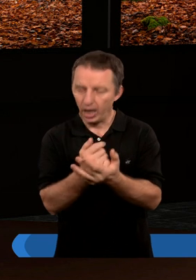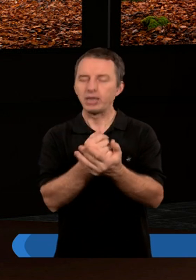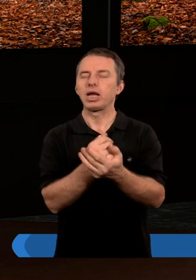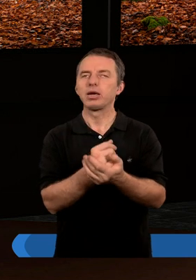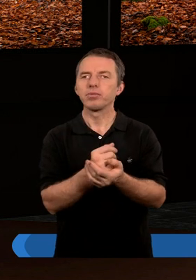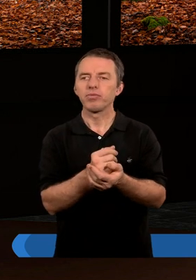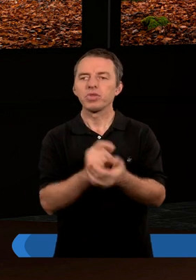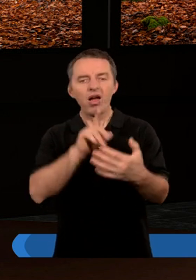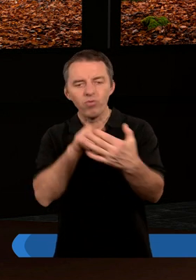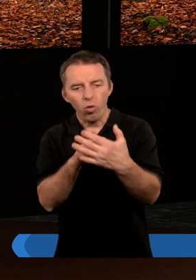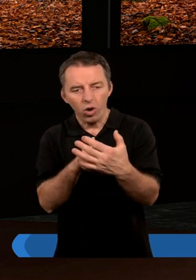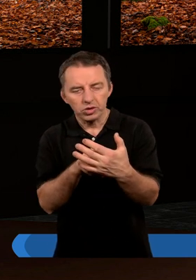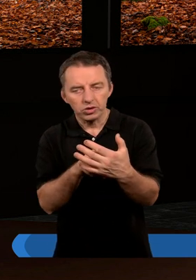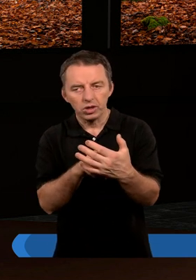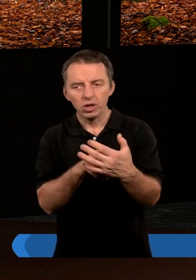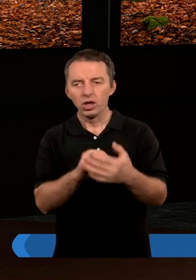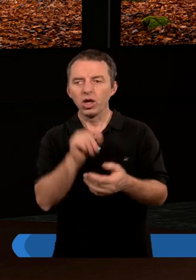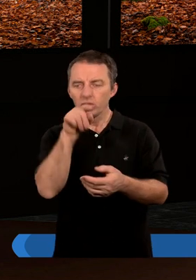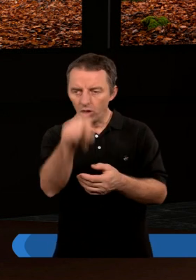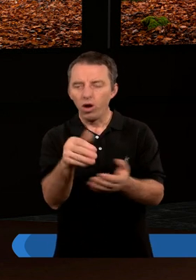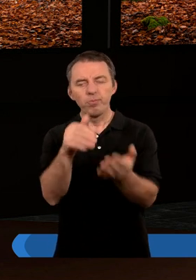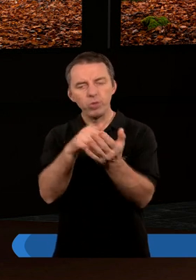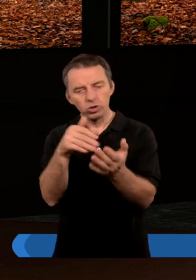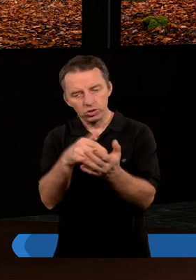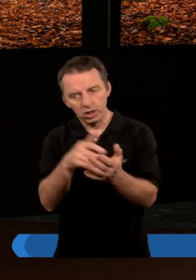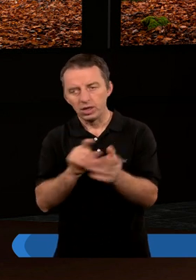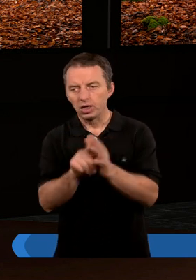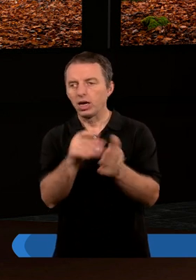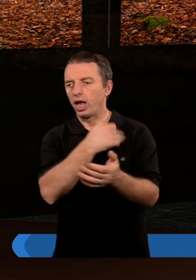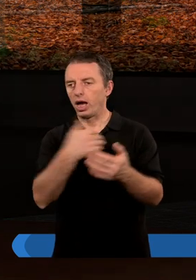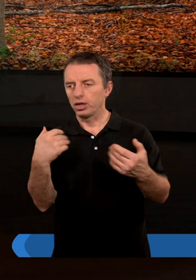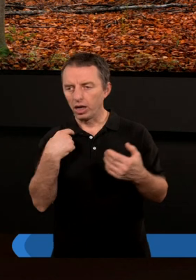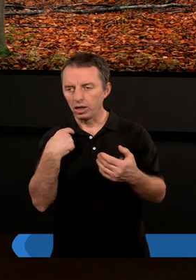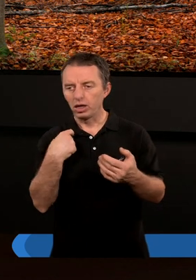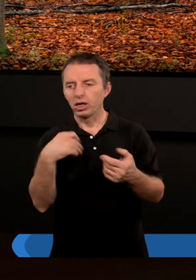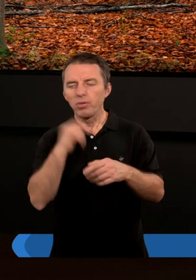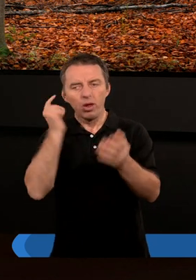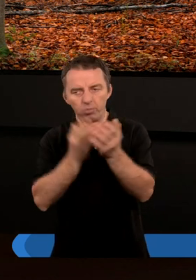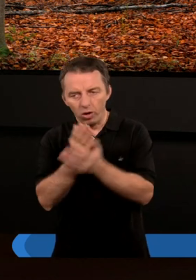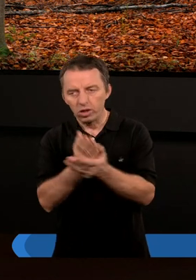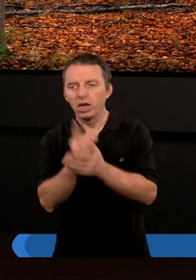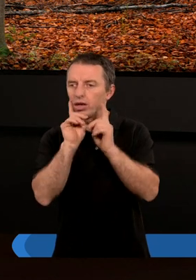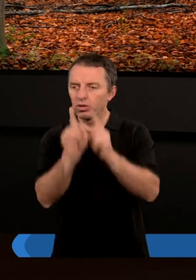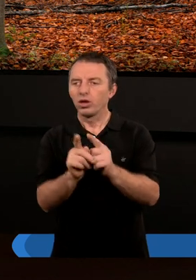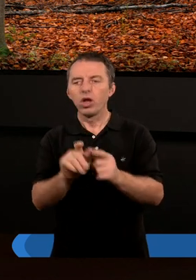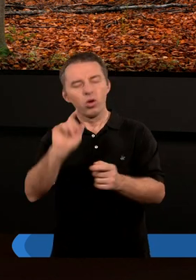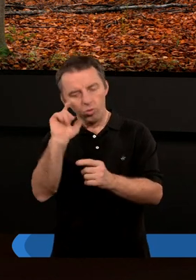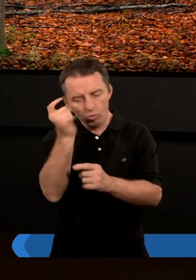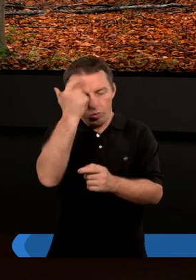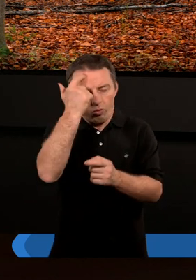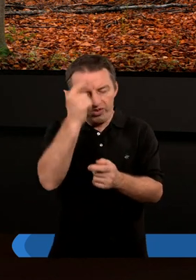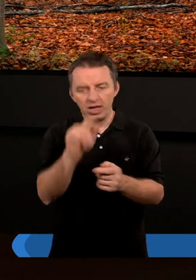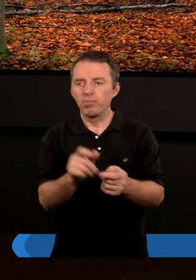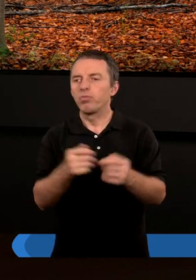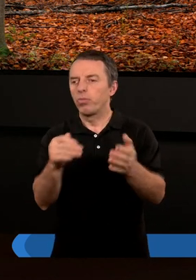to jest właśnie takie wyteczne dla nas, jak powinniśmy żyć. Dla mnie posłuszeństwo jest tak naprawdę kluczowe,